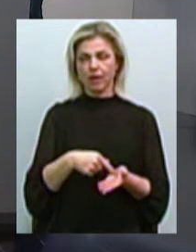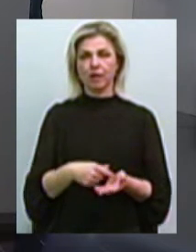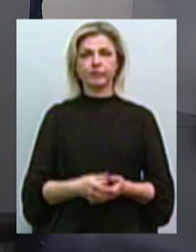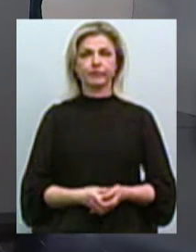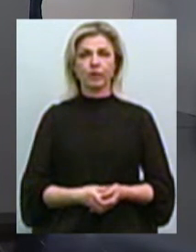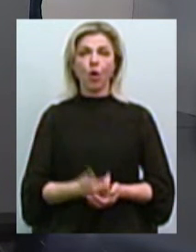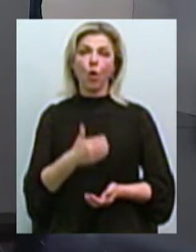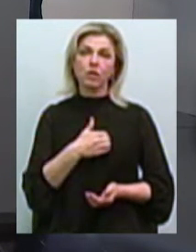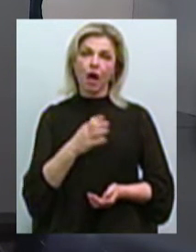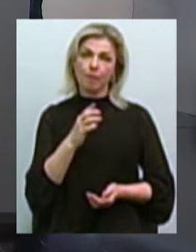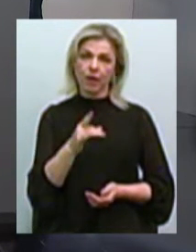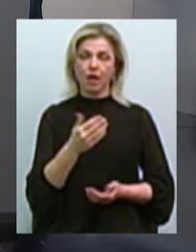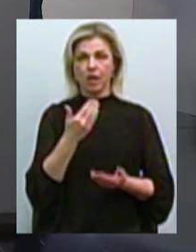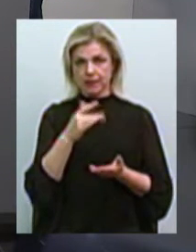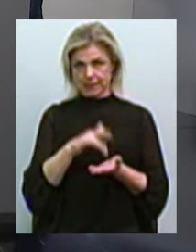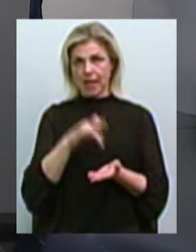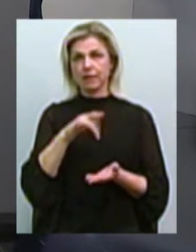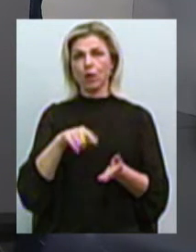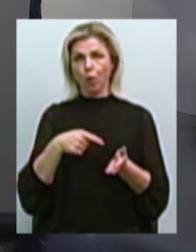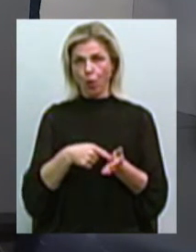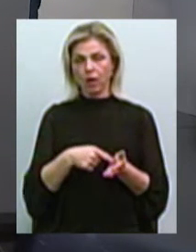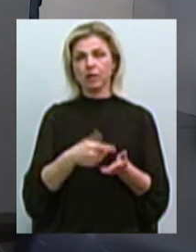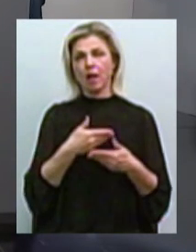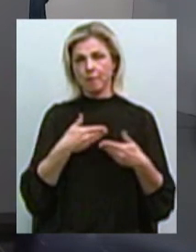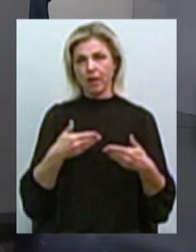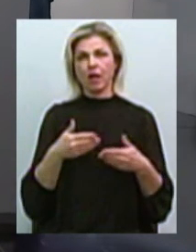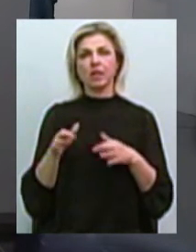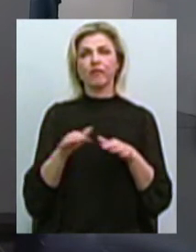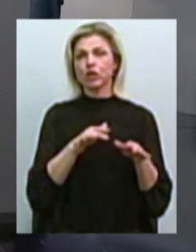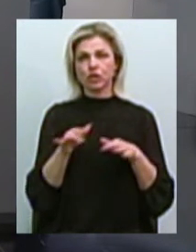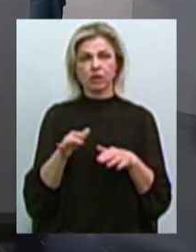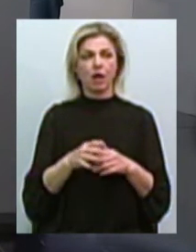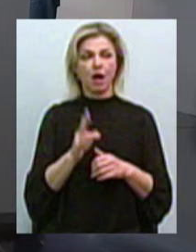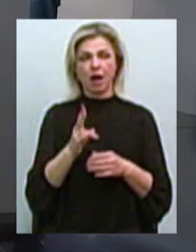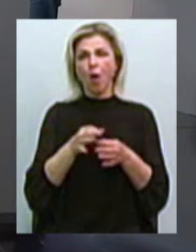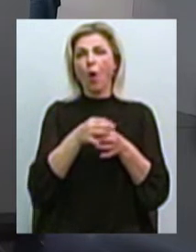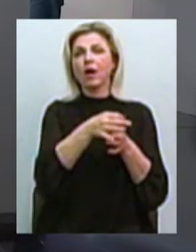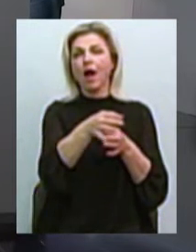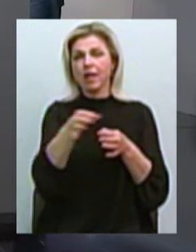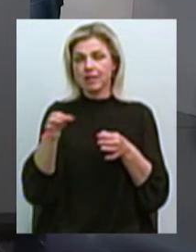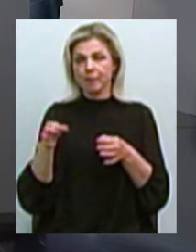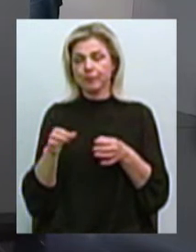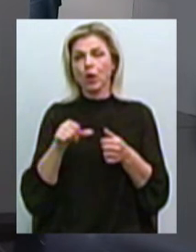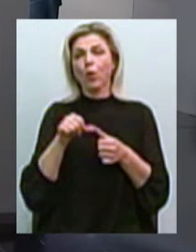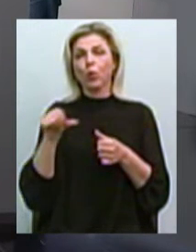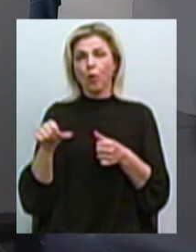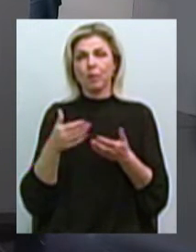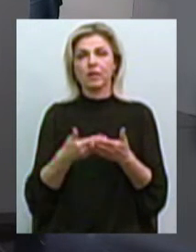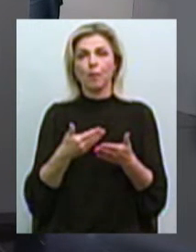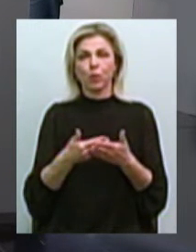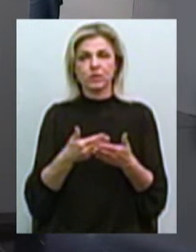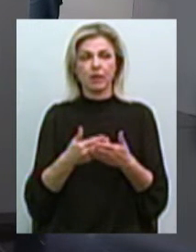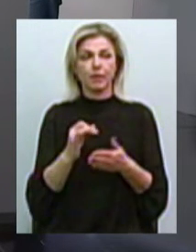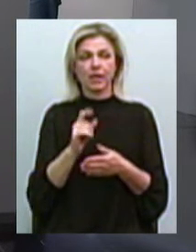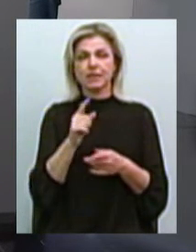хоча б і от центра міста ми відбуваємося, як районам. Кроме, допустим, із